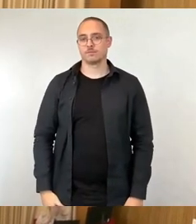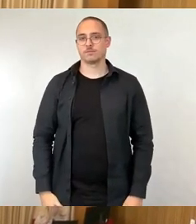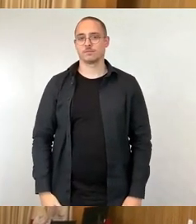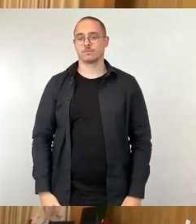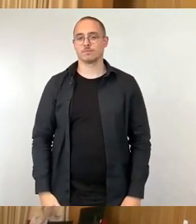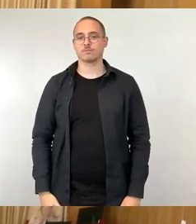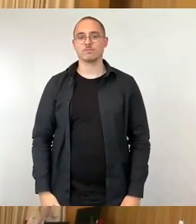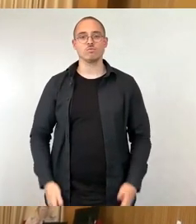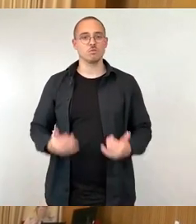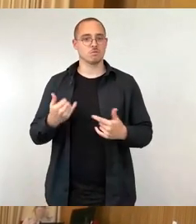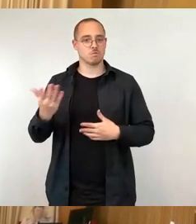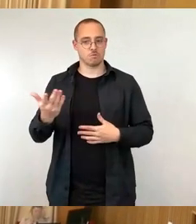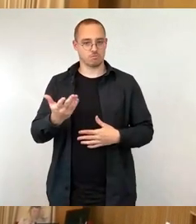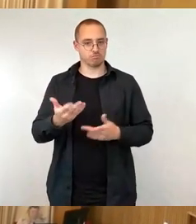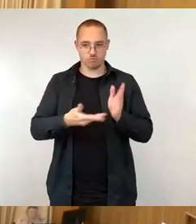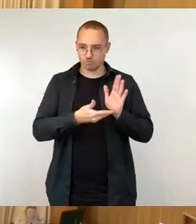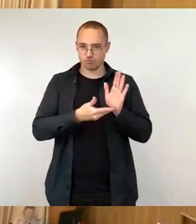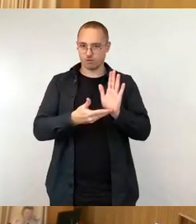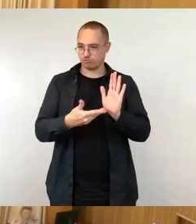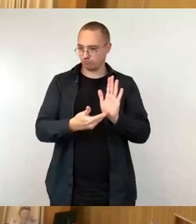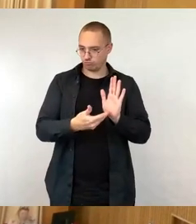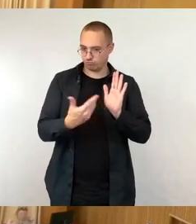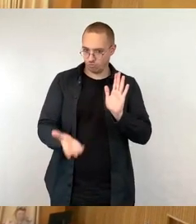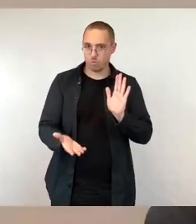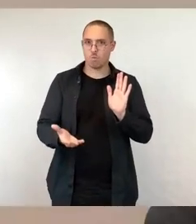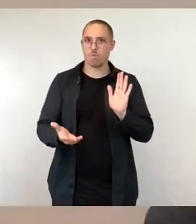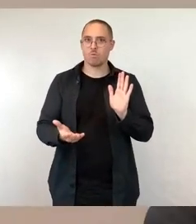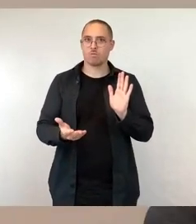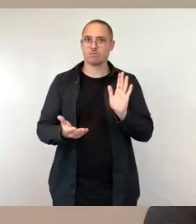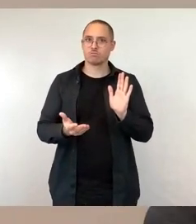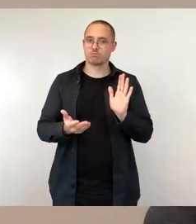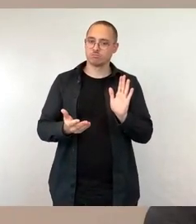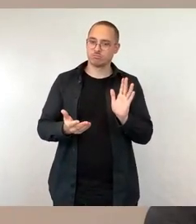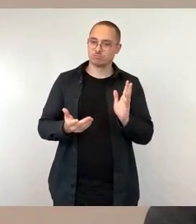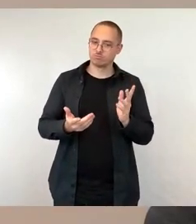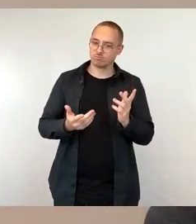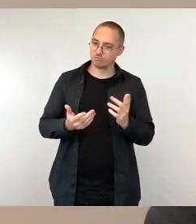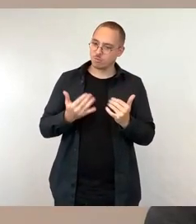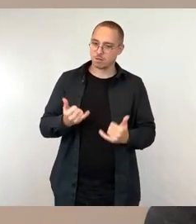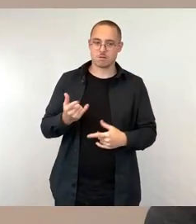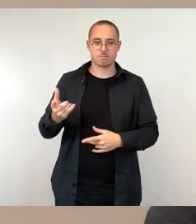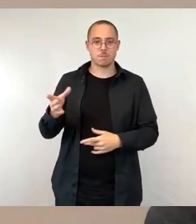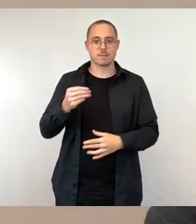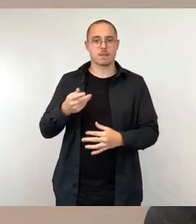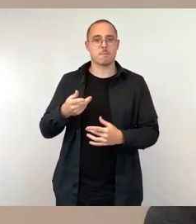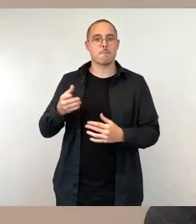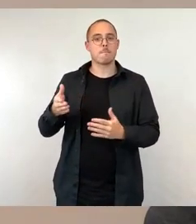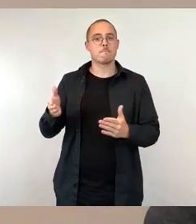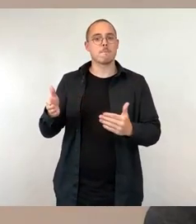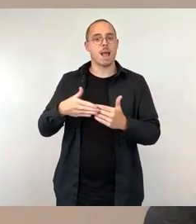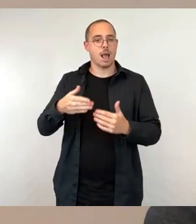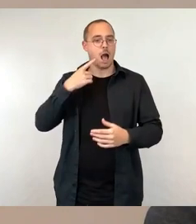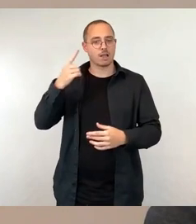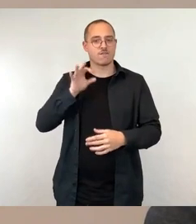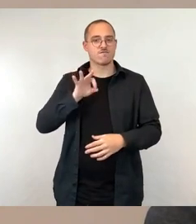nun mit der Beteiligung des Beiratserinnerungskulturen fortgesetzt. Mit einer Umsetzung des Beschlusspunktes 2,